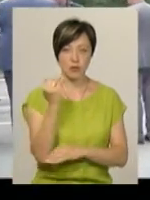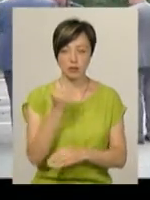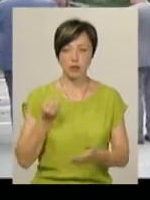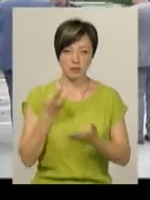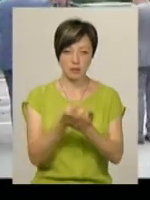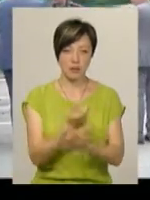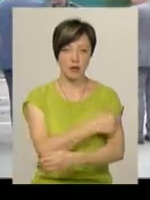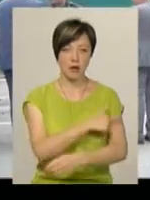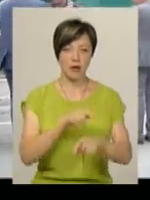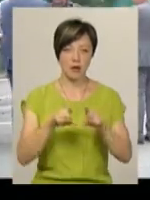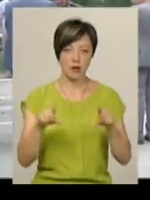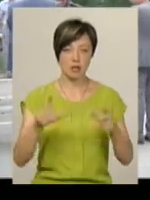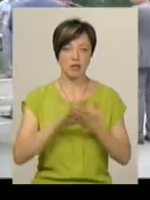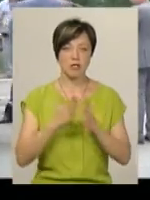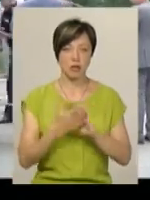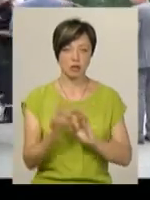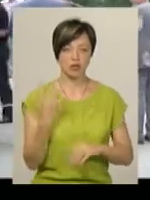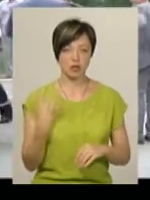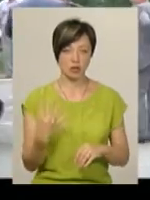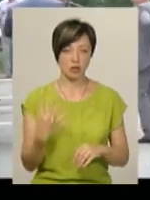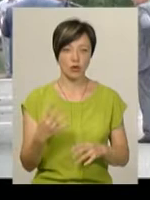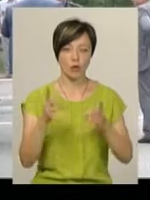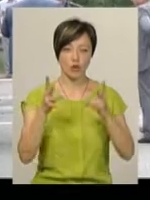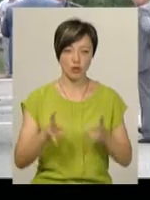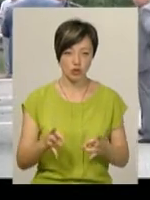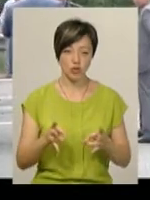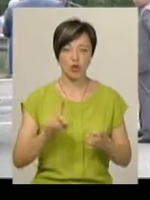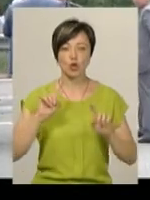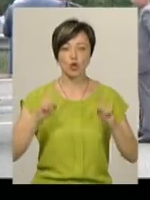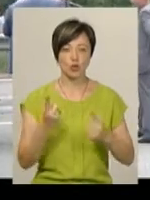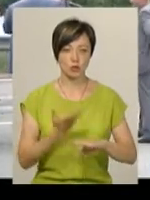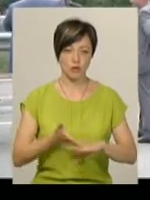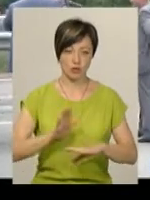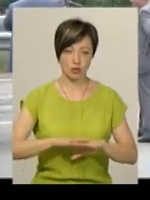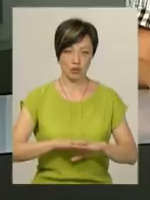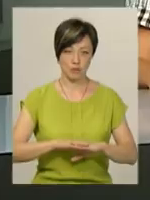потрапила до лікарні. Стан чотирьох постраждалих дуже важкий.